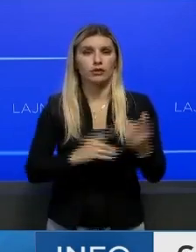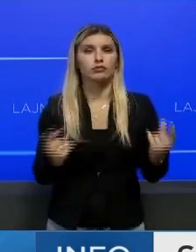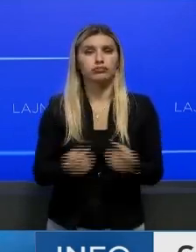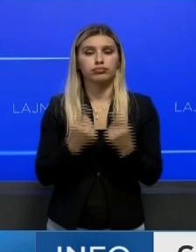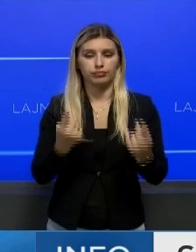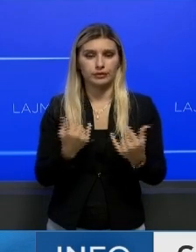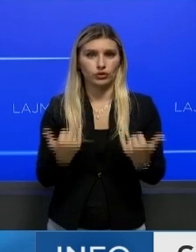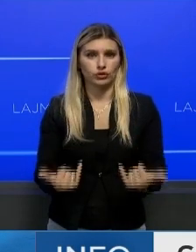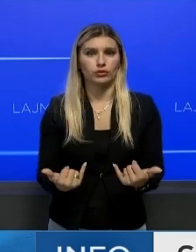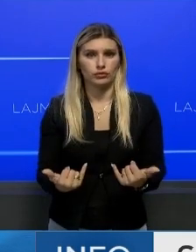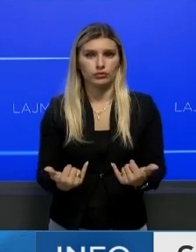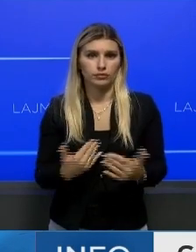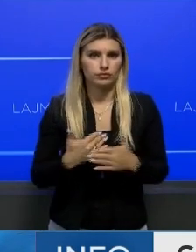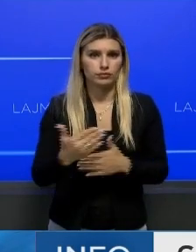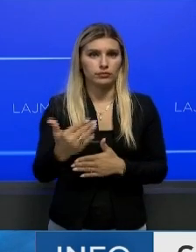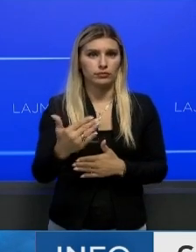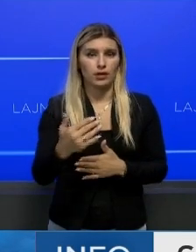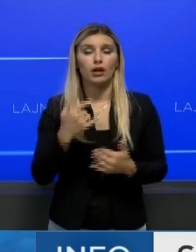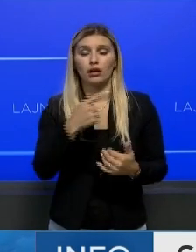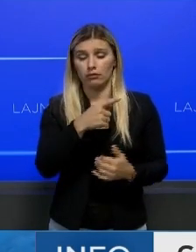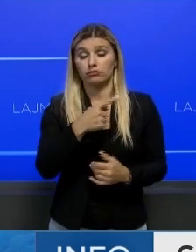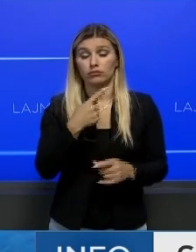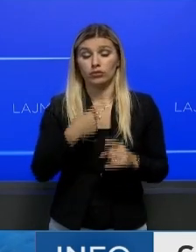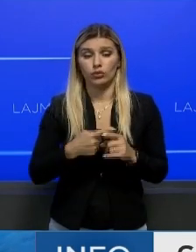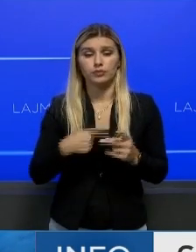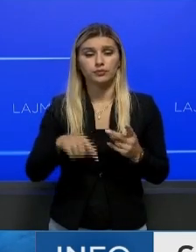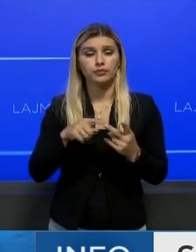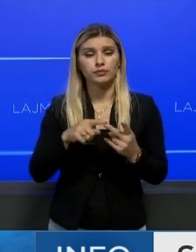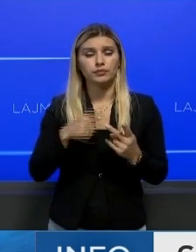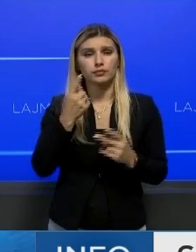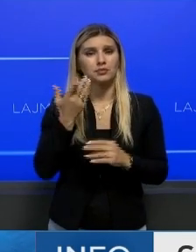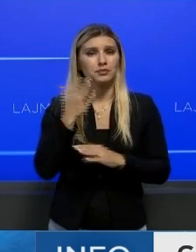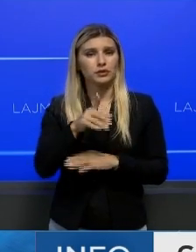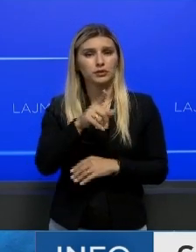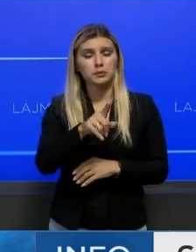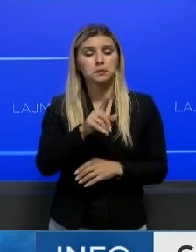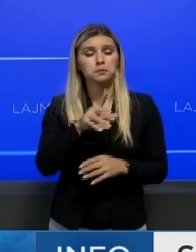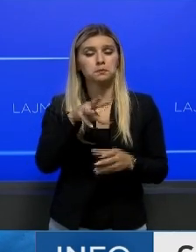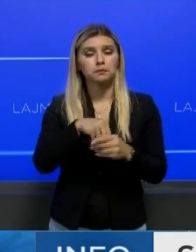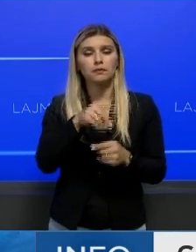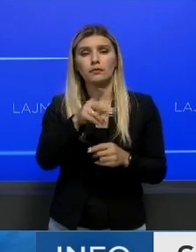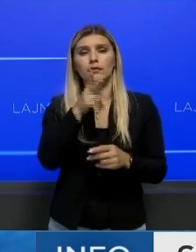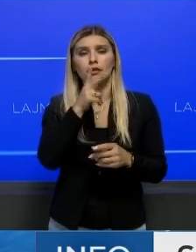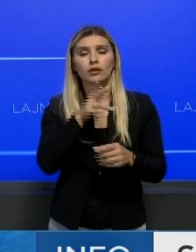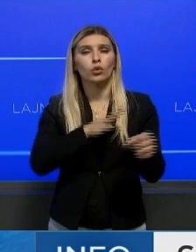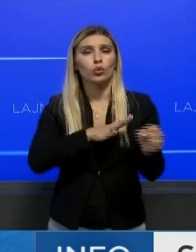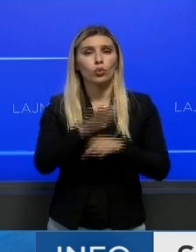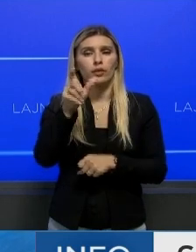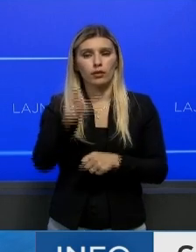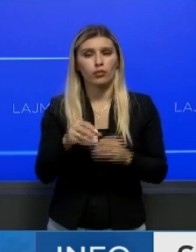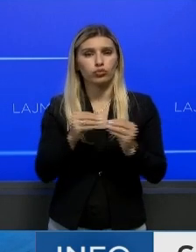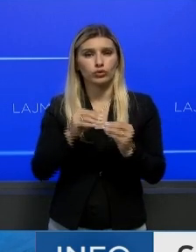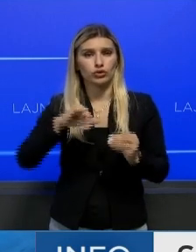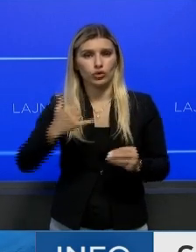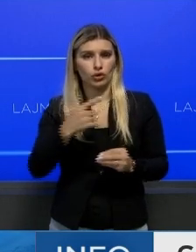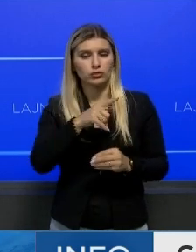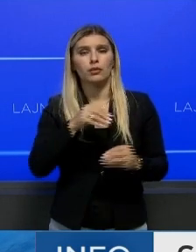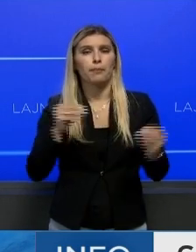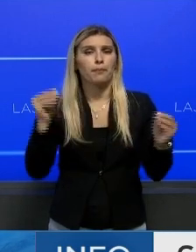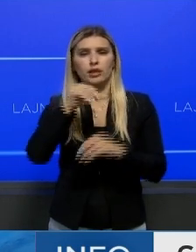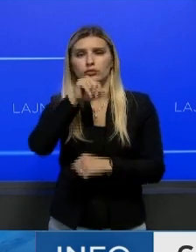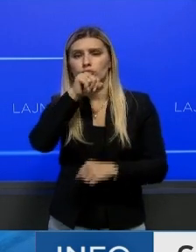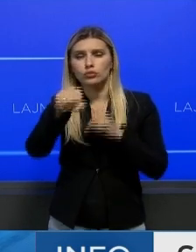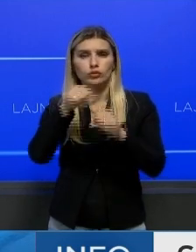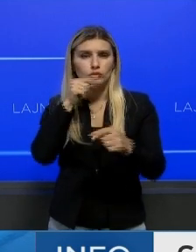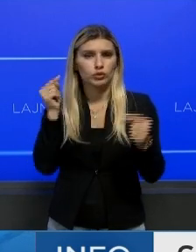sajt të ne. Esunak, dëreqja e të cilët si kancelari jave në kaluar në ndimojnë në përmbyysjen e Boris Johnson ka mbështetjen më të forë